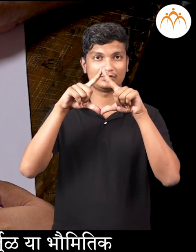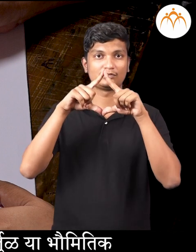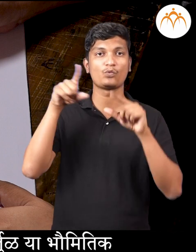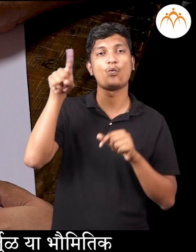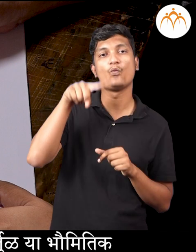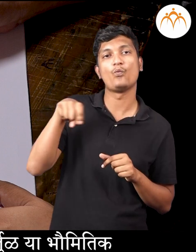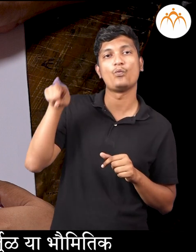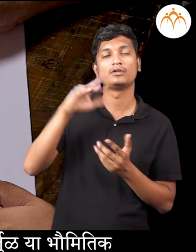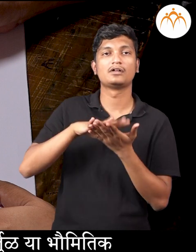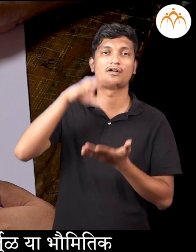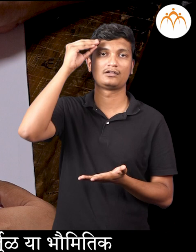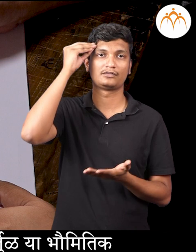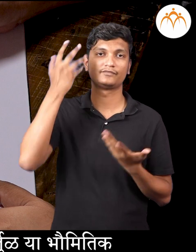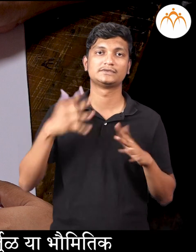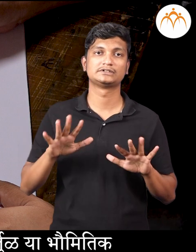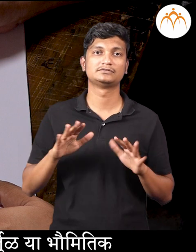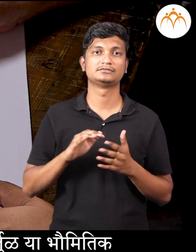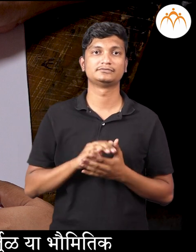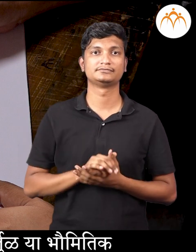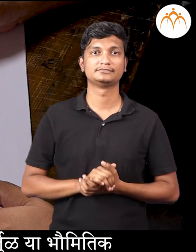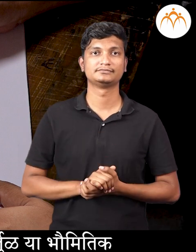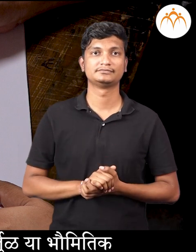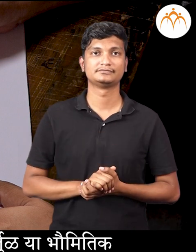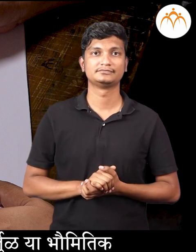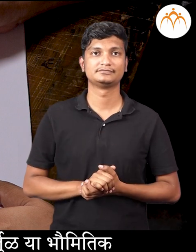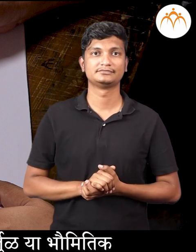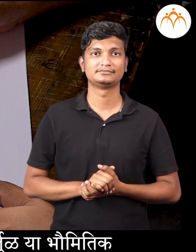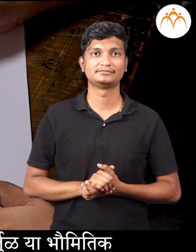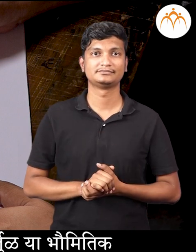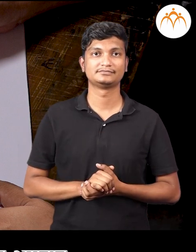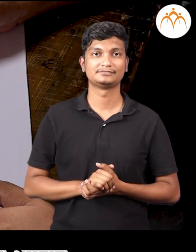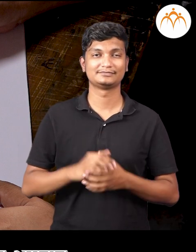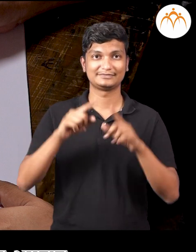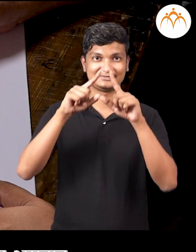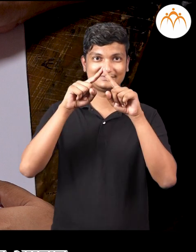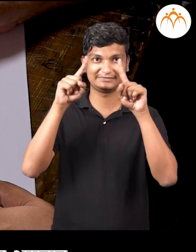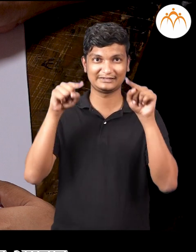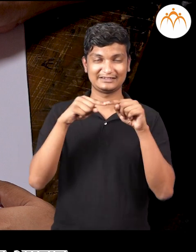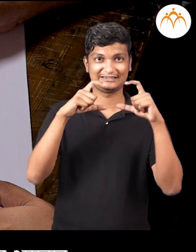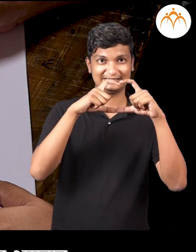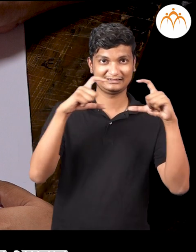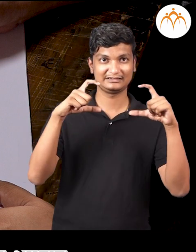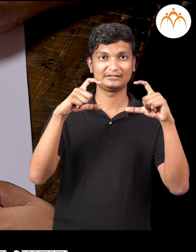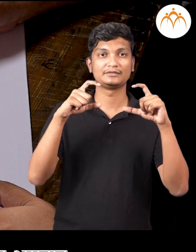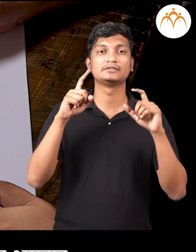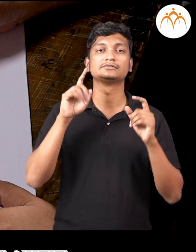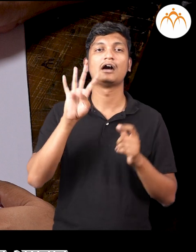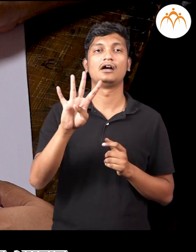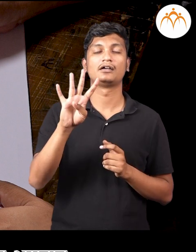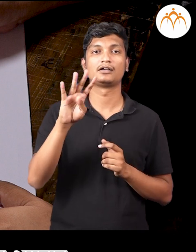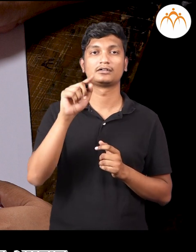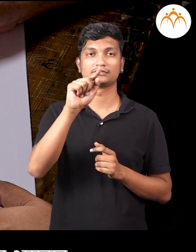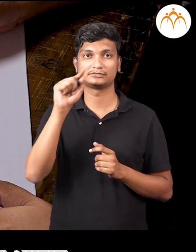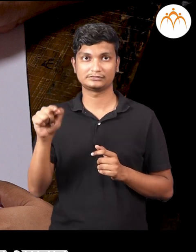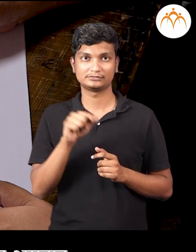त्रिकोण, वो वर्तुल, यहा भवमित आकरुतेंची ओलक करुन गेतली, चावरस व आयत, यहा आकारानना चार